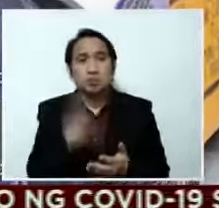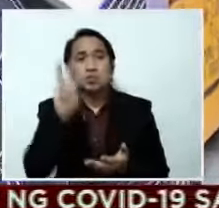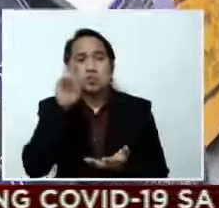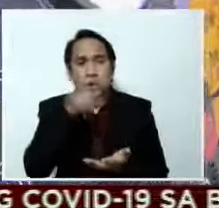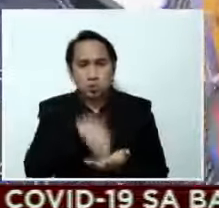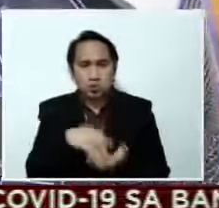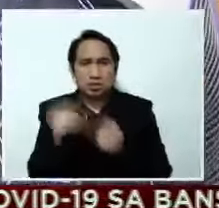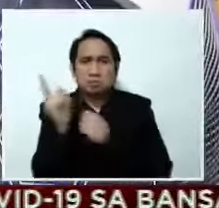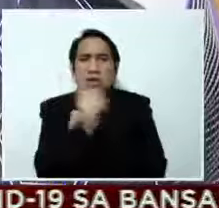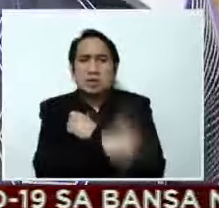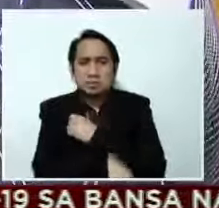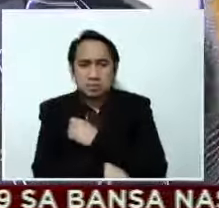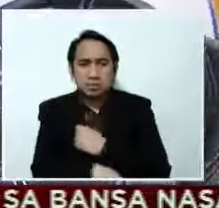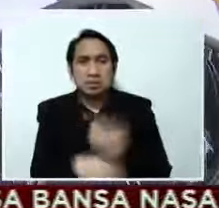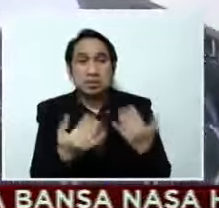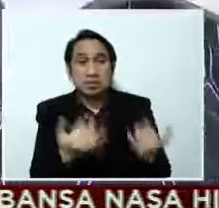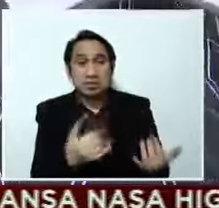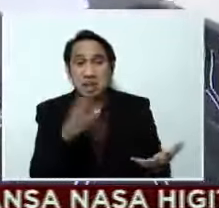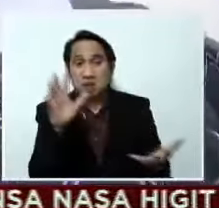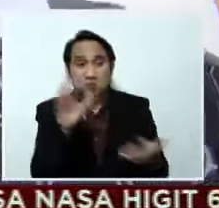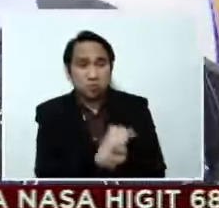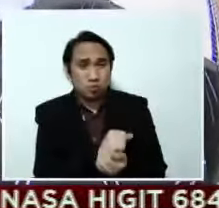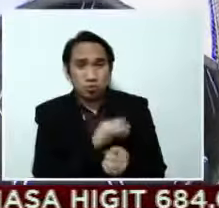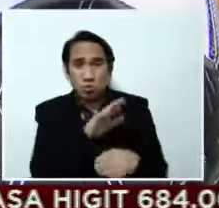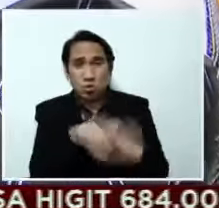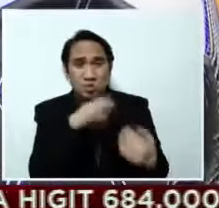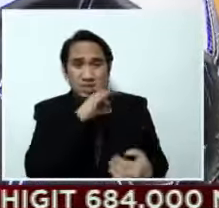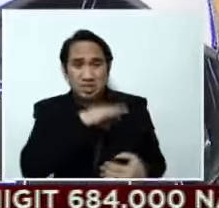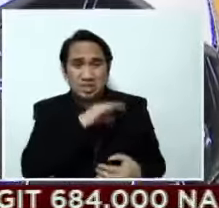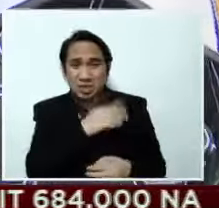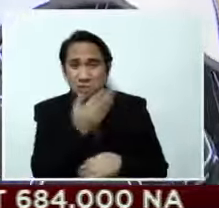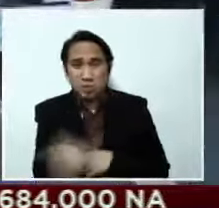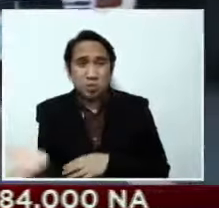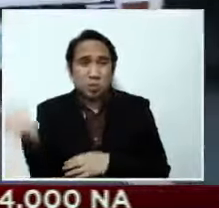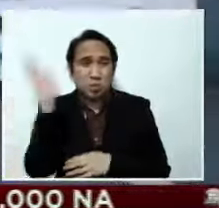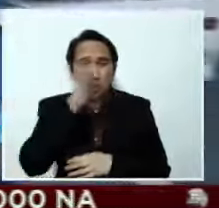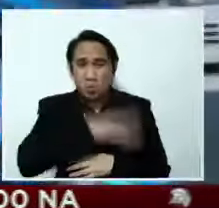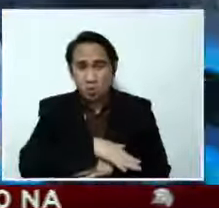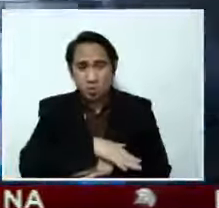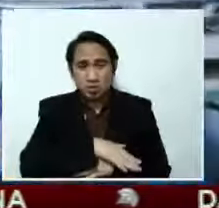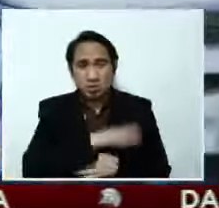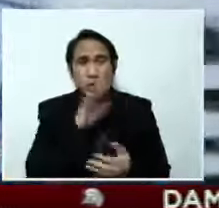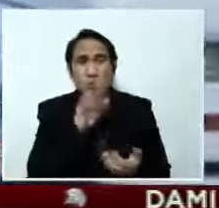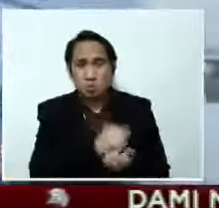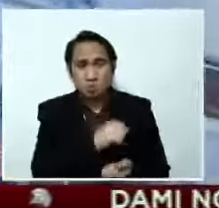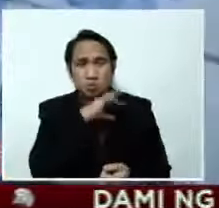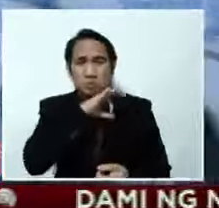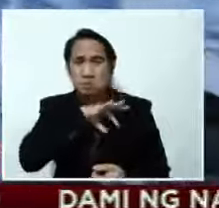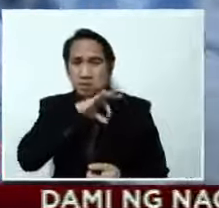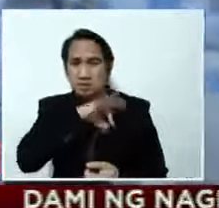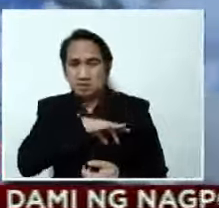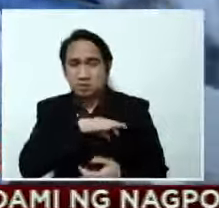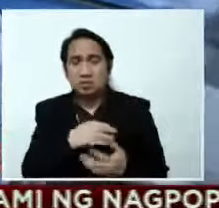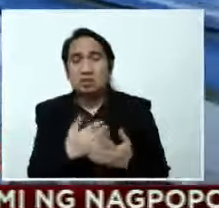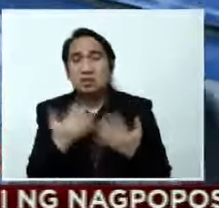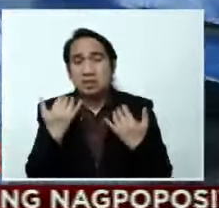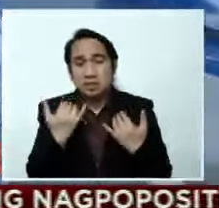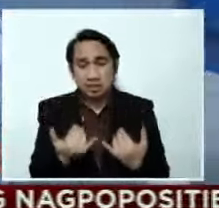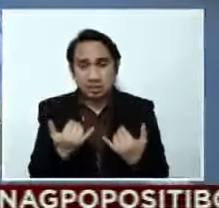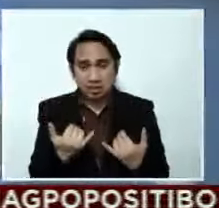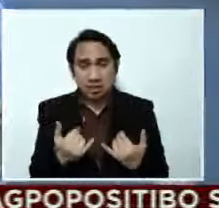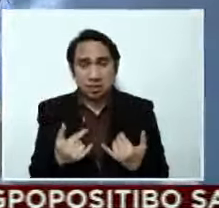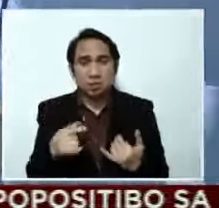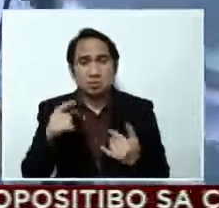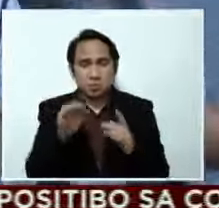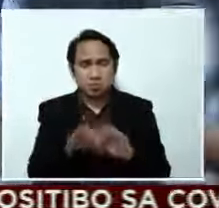multa kaya ubos ang buong araw na kinita sa pamamasada. Kailangan talaga yung mga special sa ka-pest